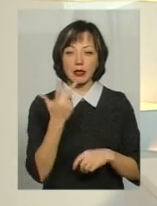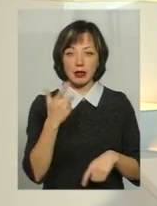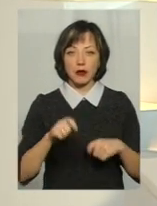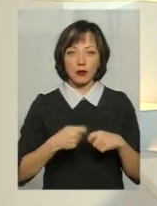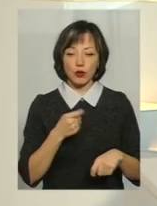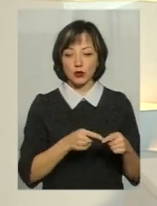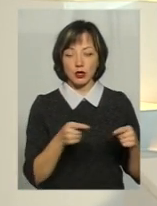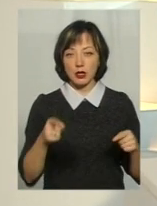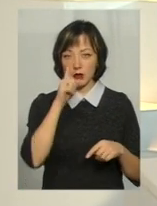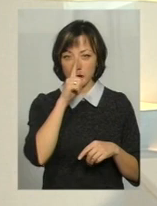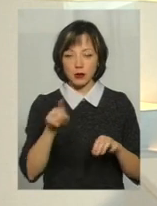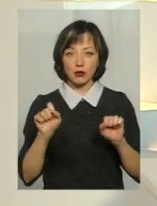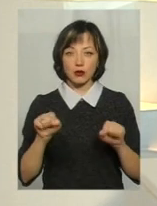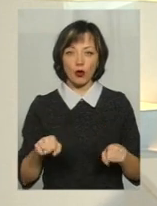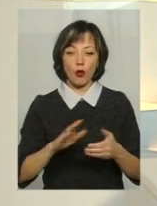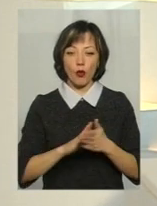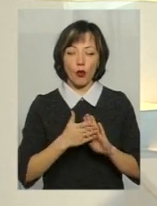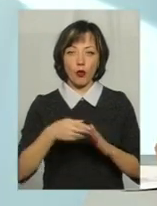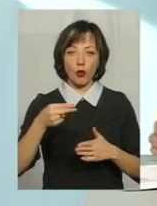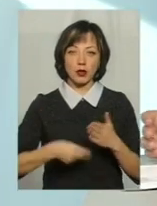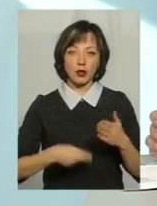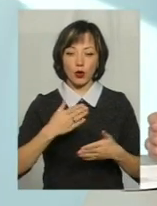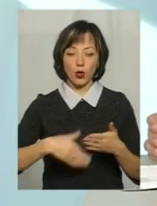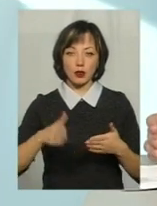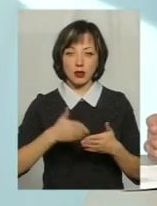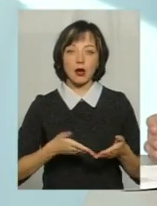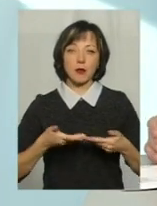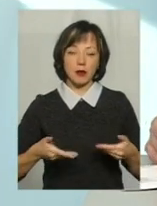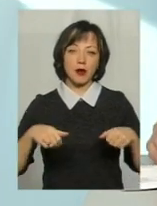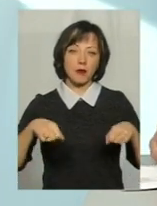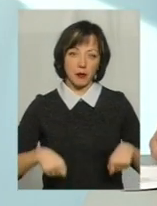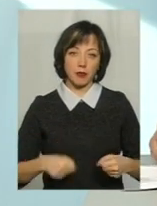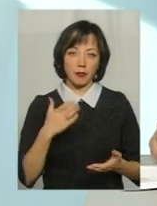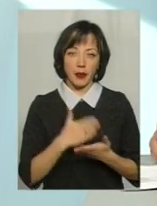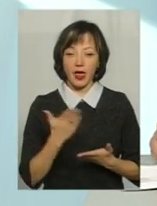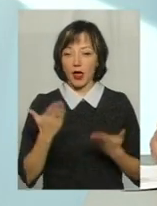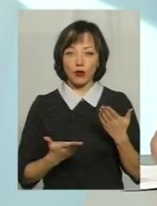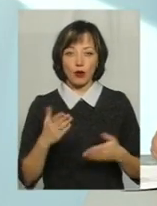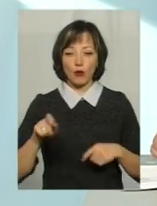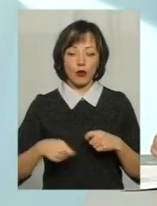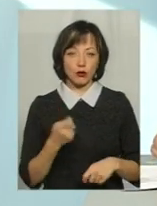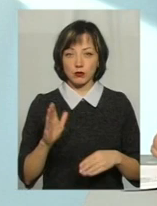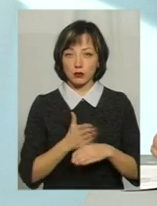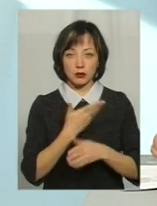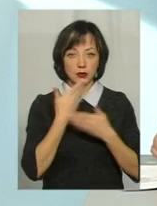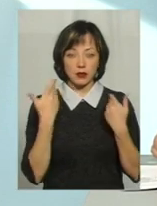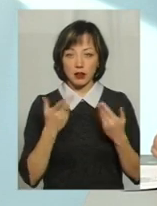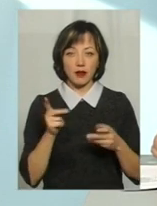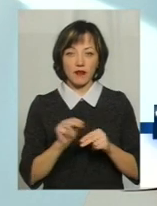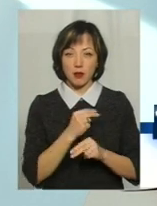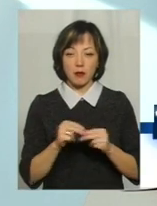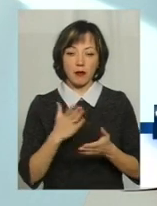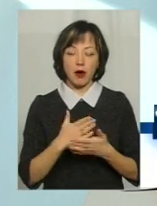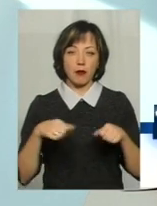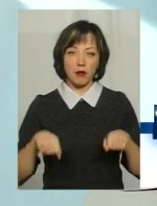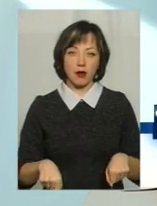місяця, тоді його угода буде розірвана. Так, ми маємо право. Якщо він не усунуть порушення, якщо він не виправиться, ми маємо